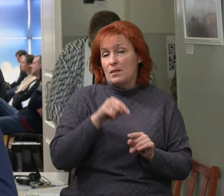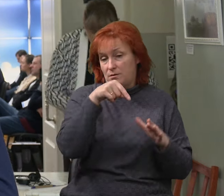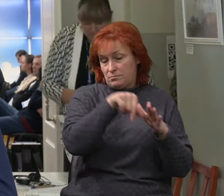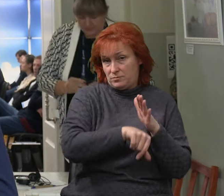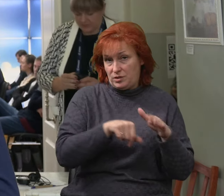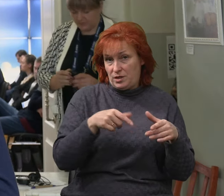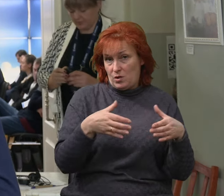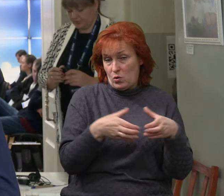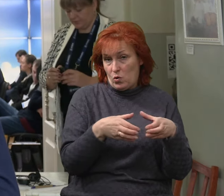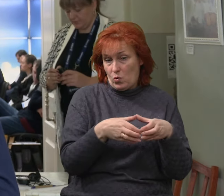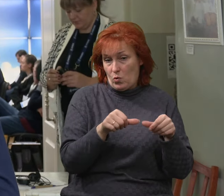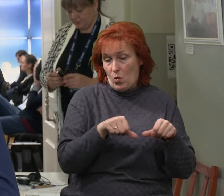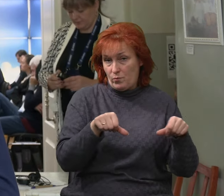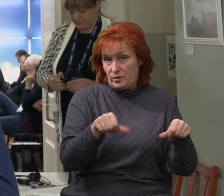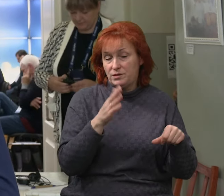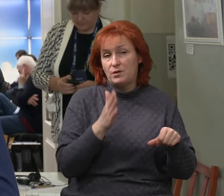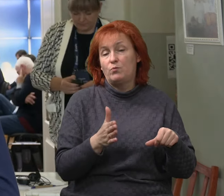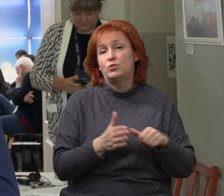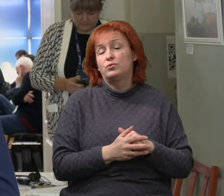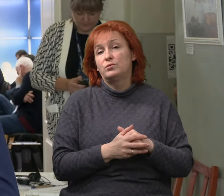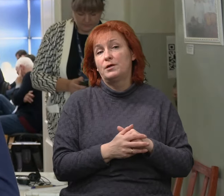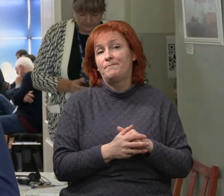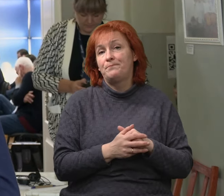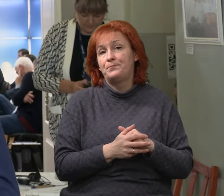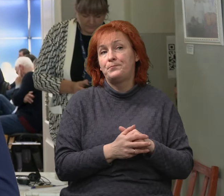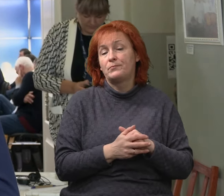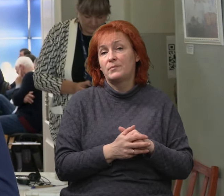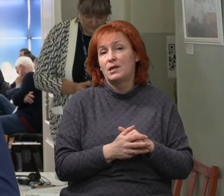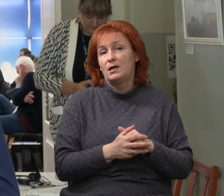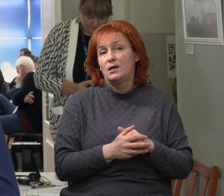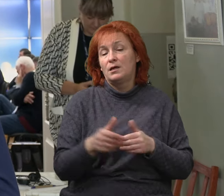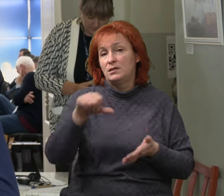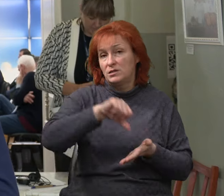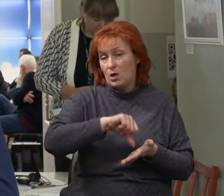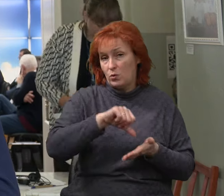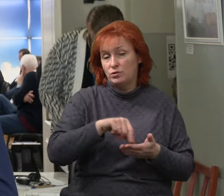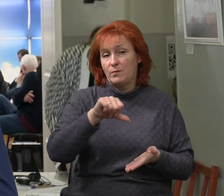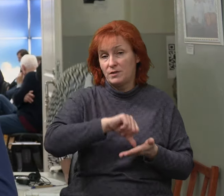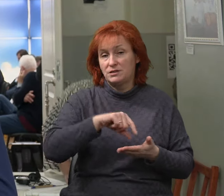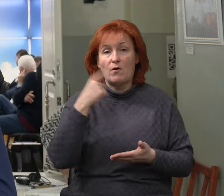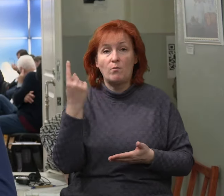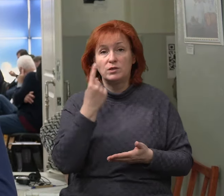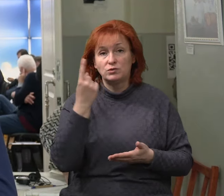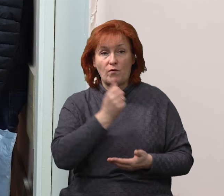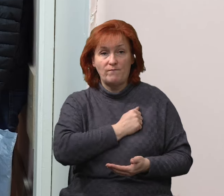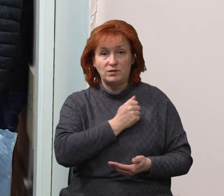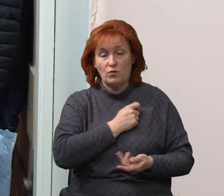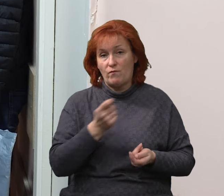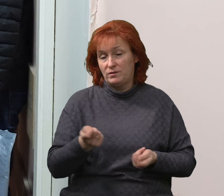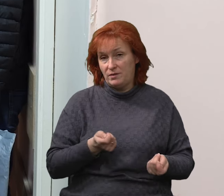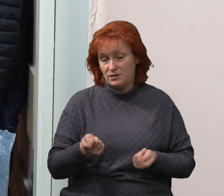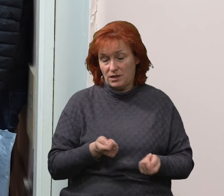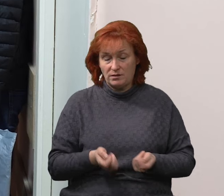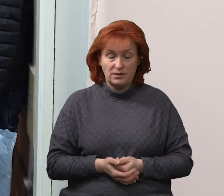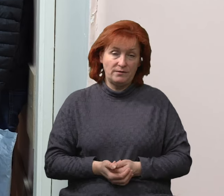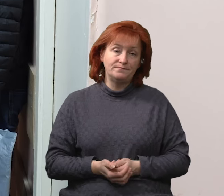комісії, по перевірці будуть залучені працівники обласної військової адміністрації. Алла Бєдна,